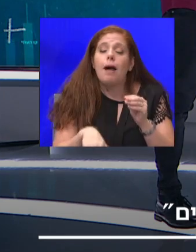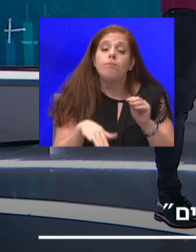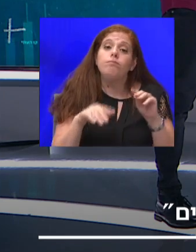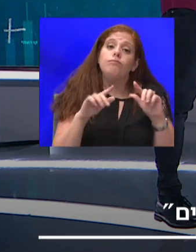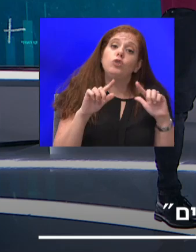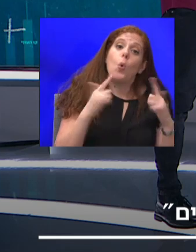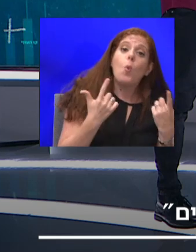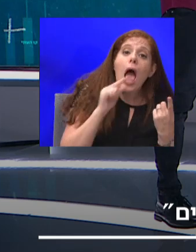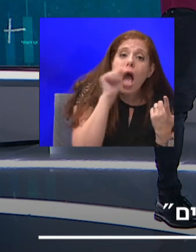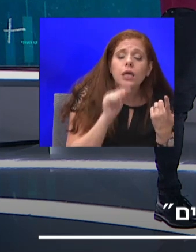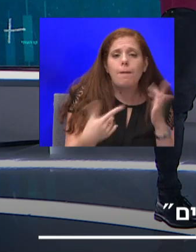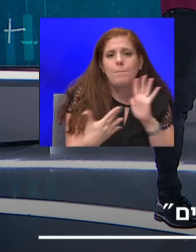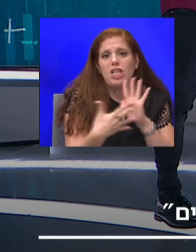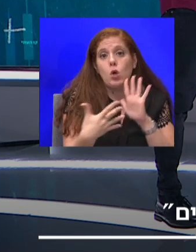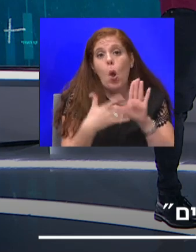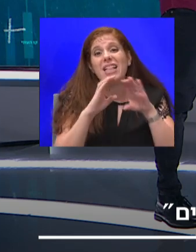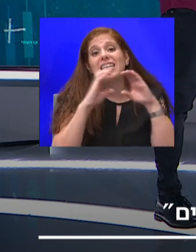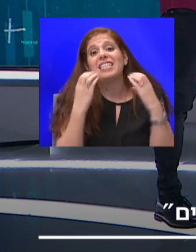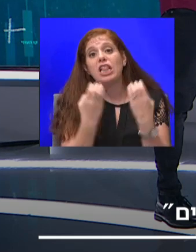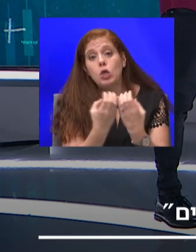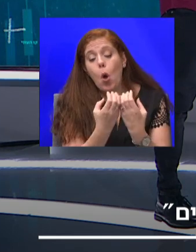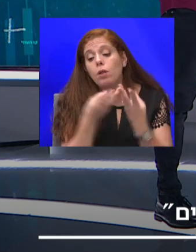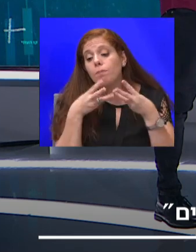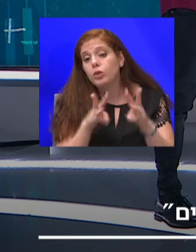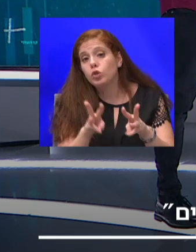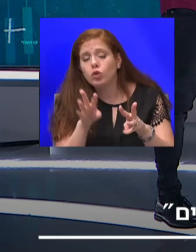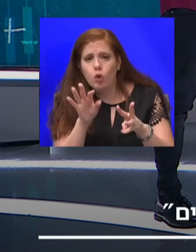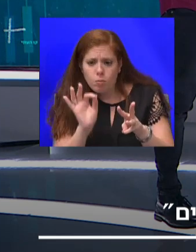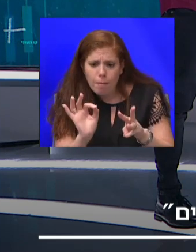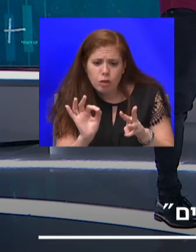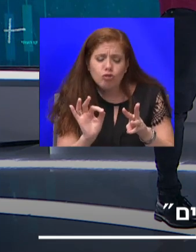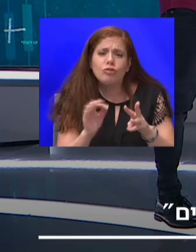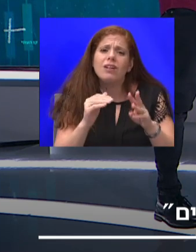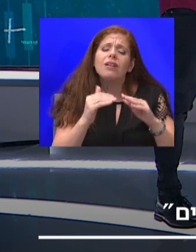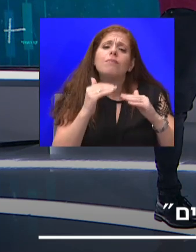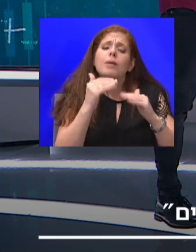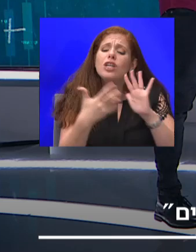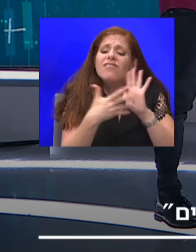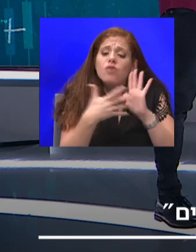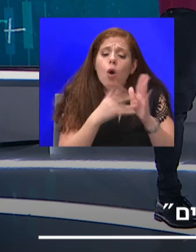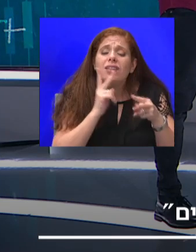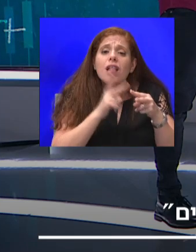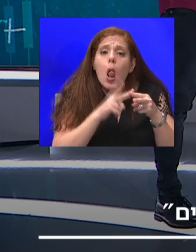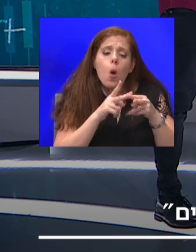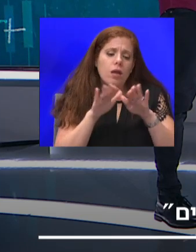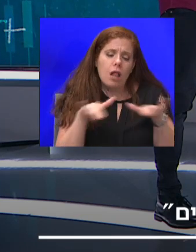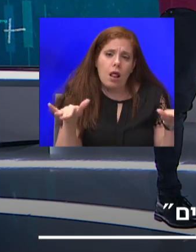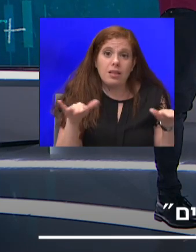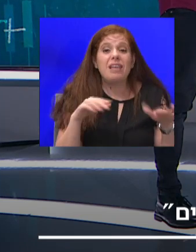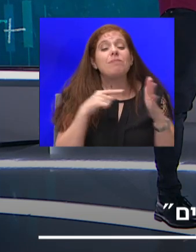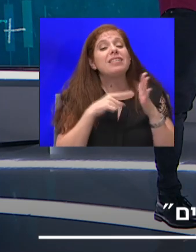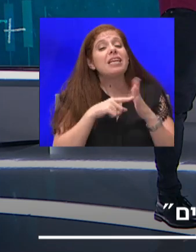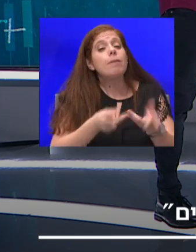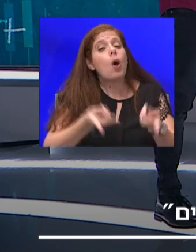כיתתיות, כלומר בשיטות של פולינג, ממש לנטר את התחלואה בקרב ילדים, כי אם אנחנו נחזור למה שעשינו בעבר,